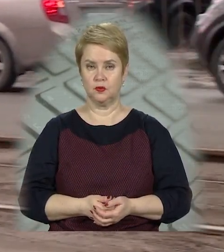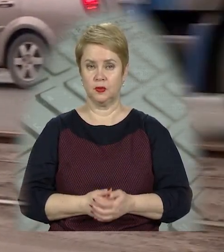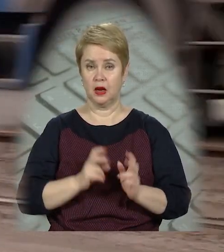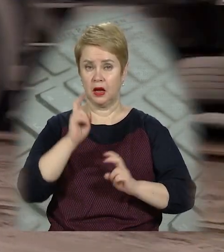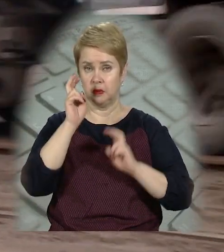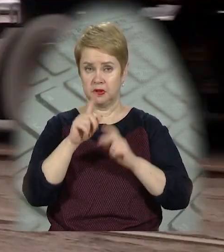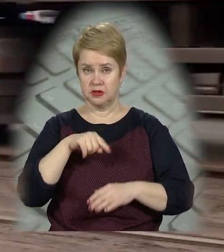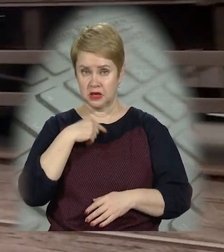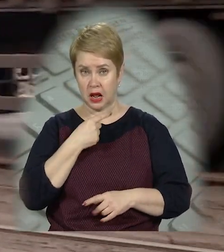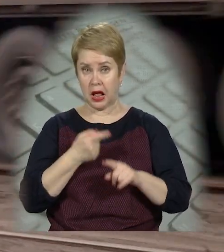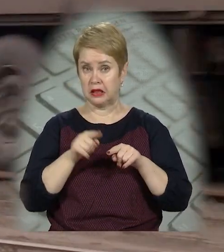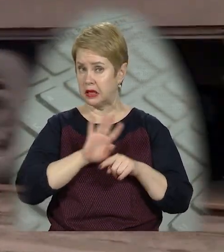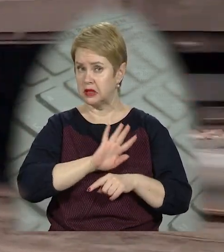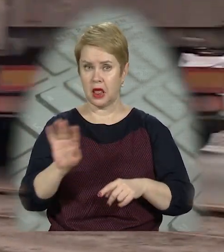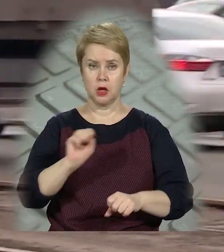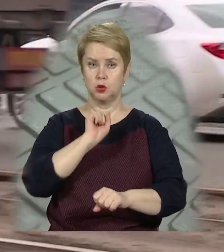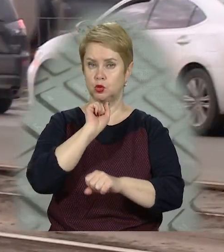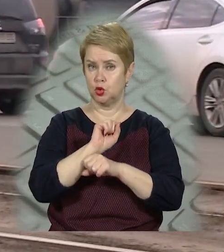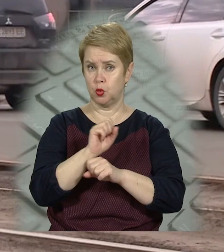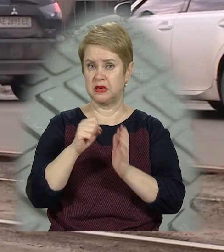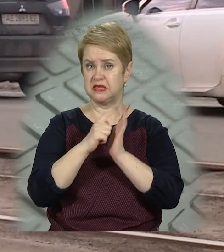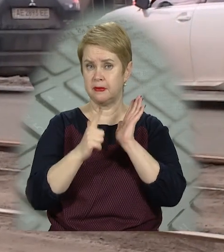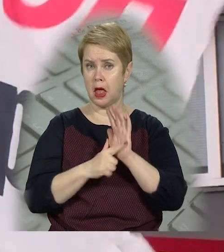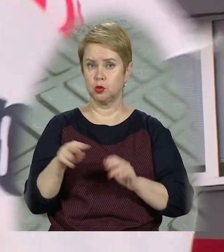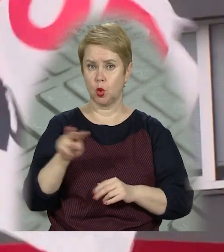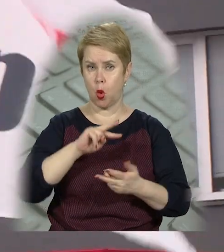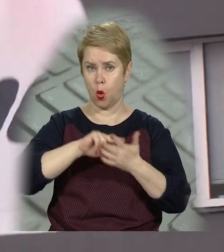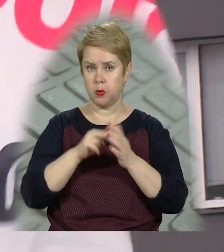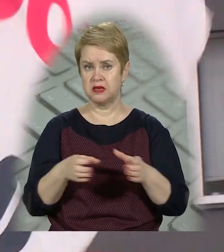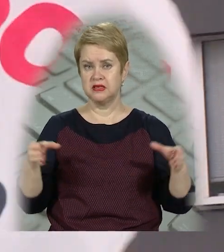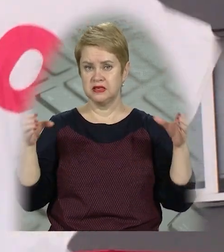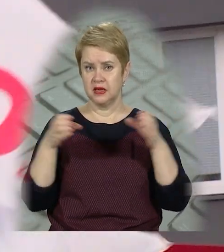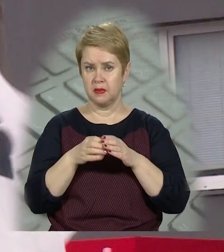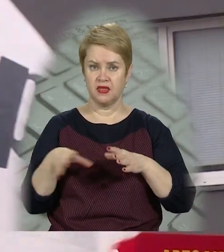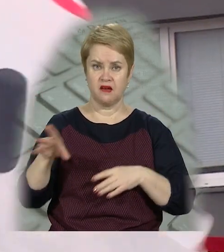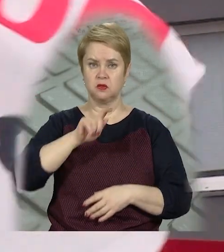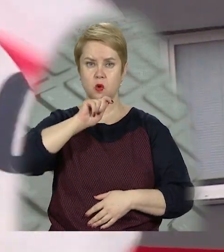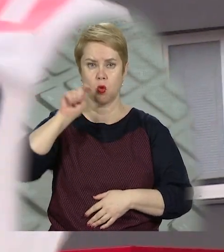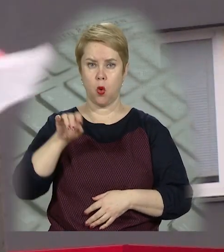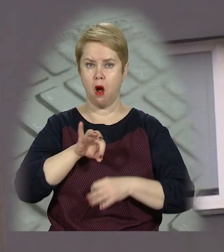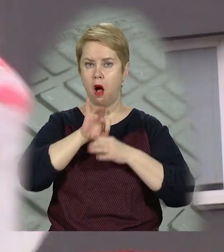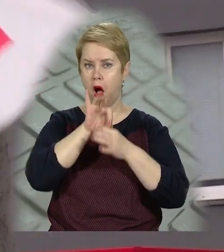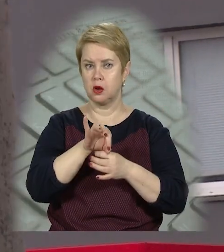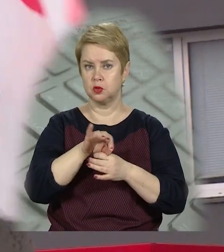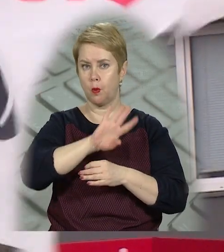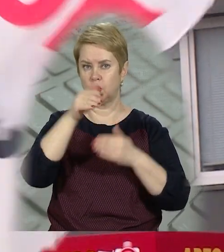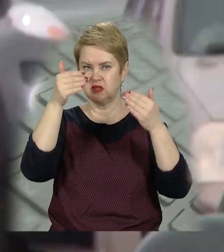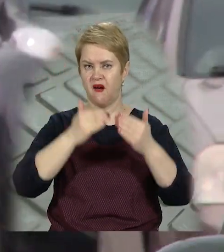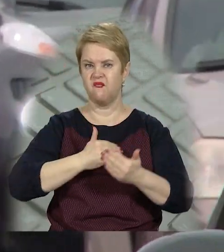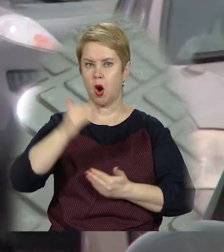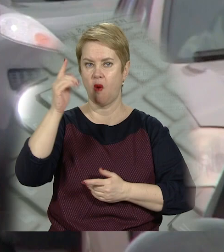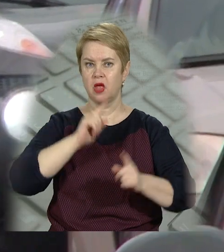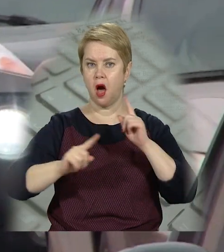Підприємці кажуть, на цьому не зупиняться. 17 лютого планують зібратися на всеукраїнську акцію під стінами